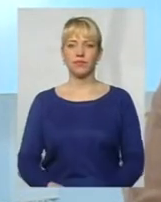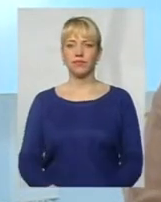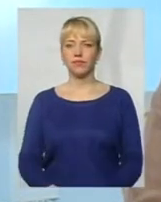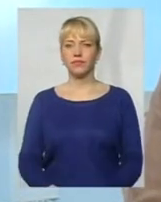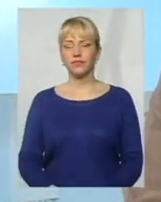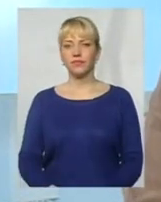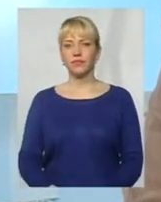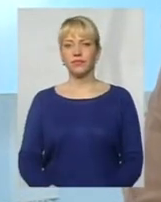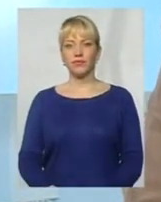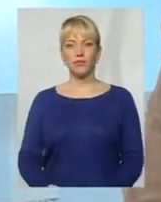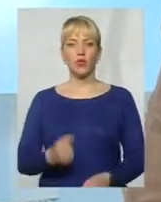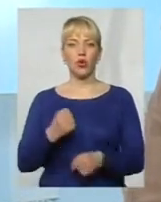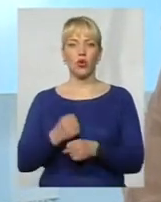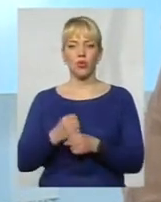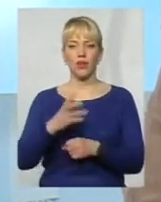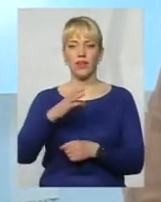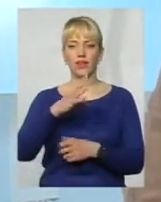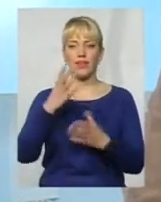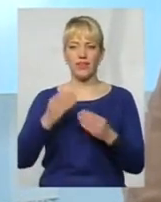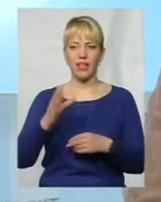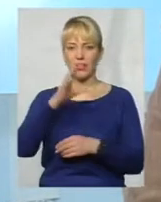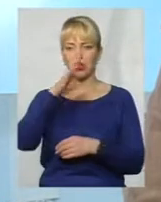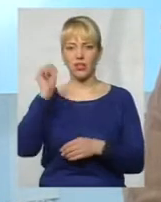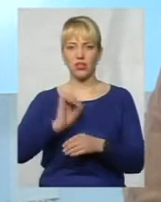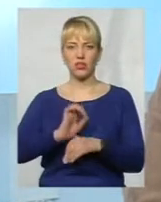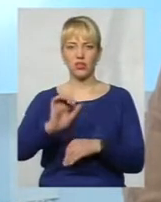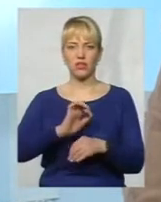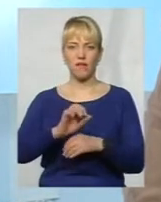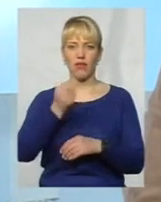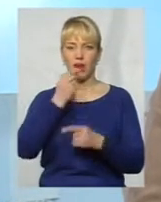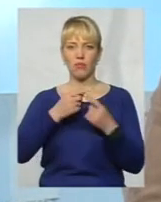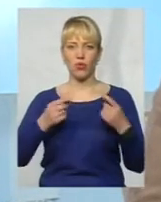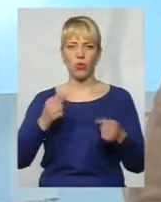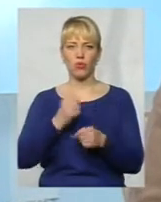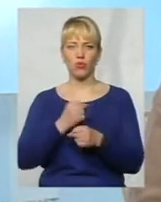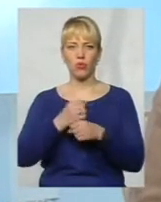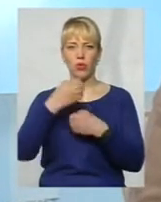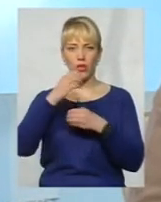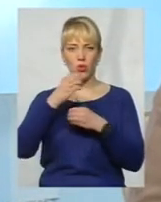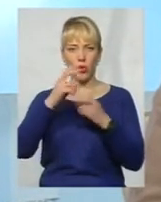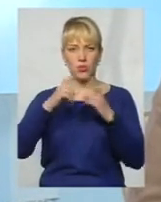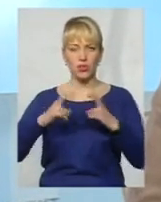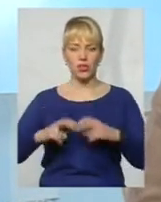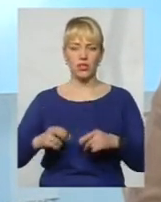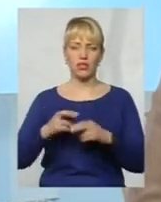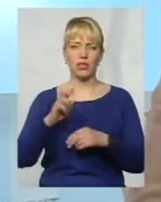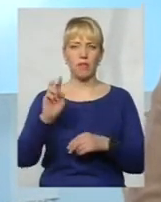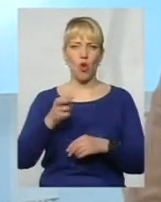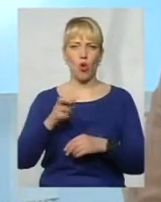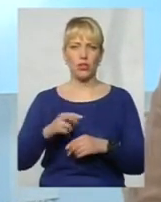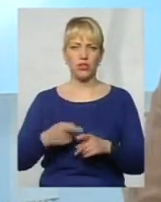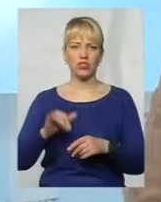Робили день і ніч, доставляли продукти, робили дослідження ардіологічні.